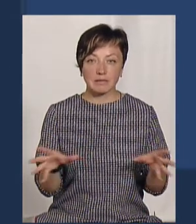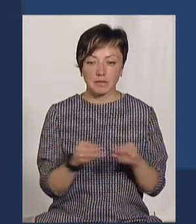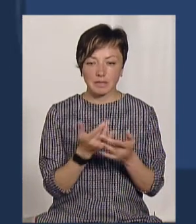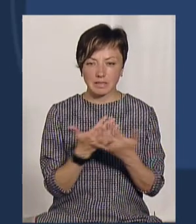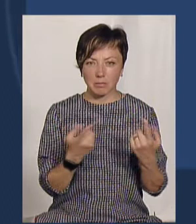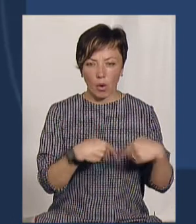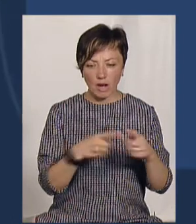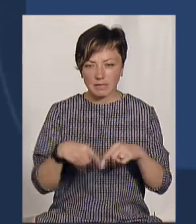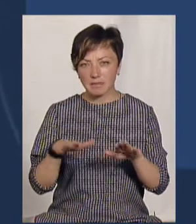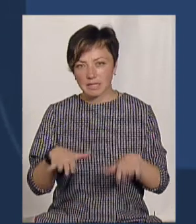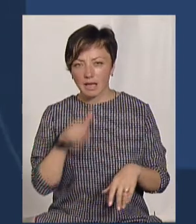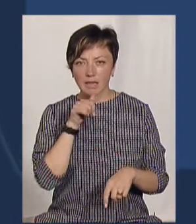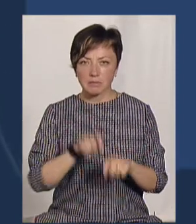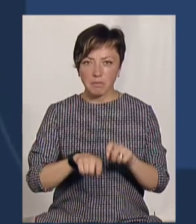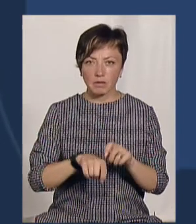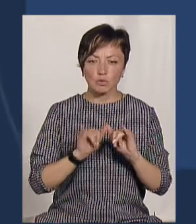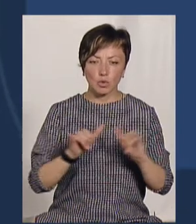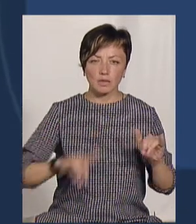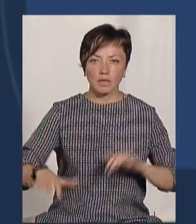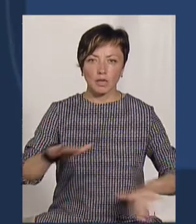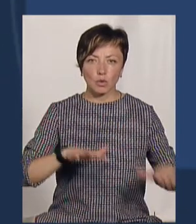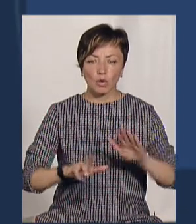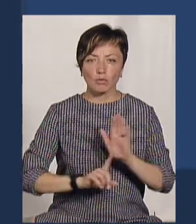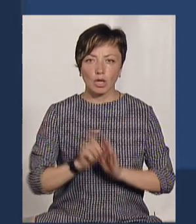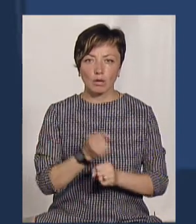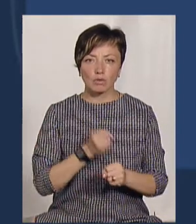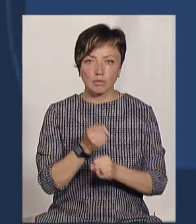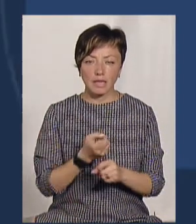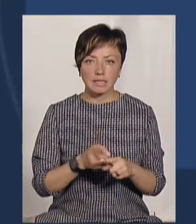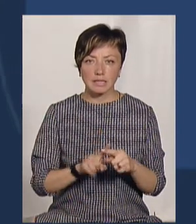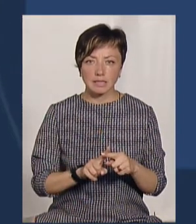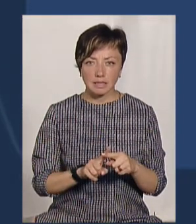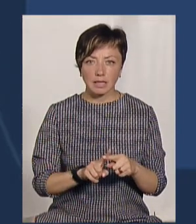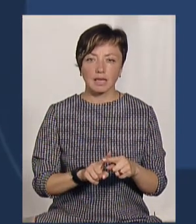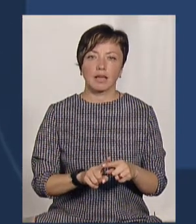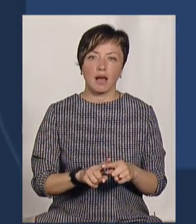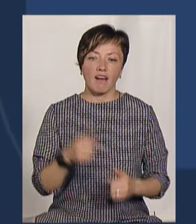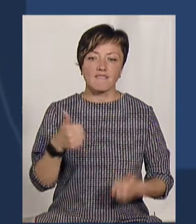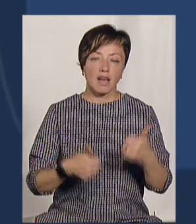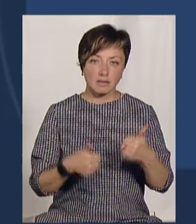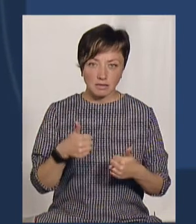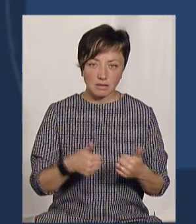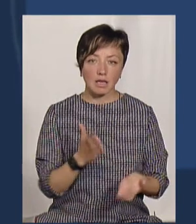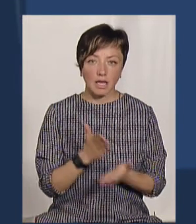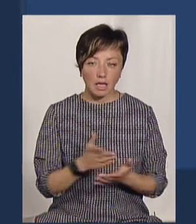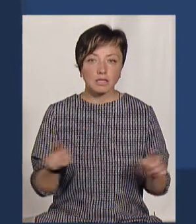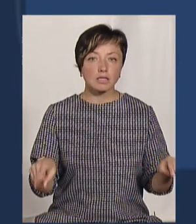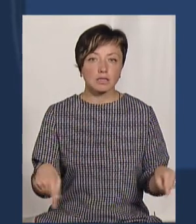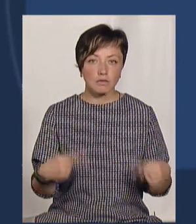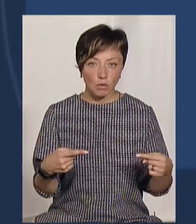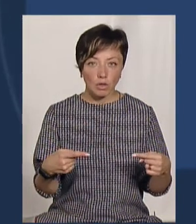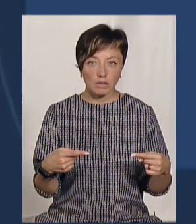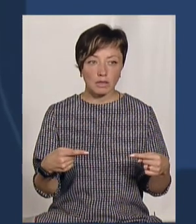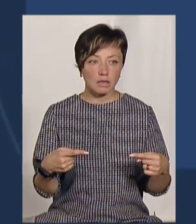місцевими та експертом з розвитку територій почали розробляти саме оцей «Шлях Бобра». Наразі вже є створена фейсбук